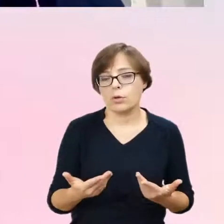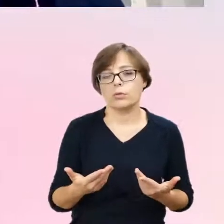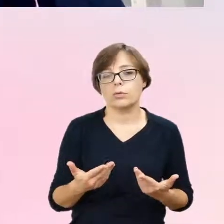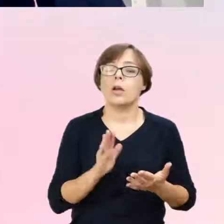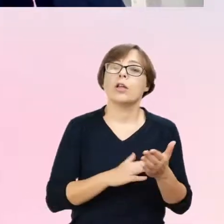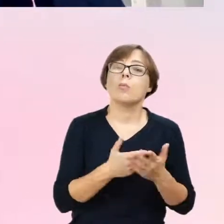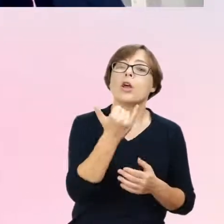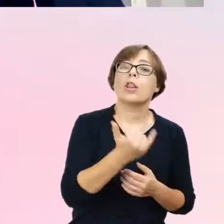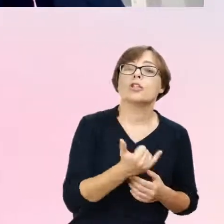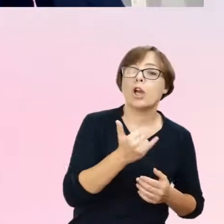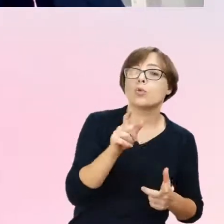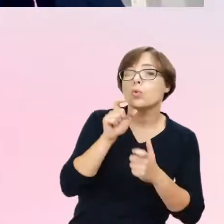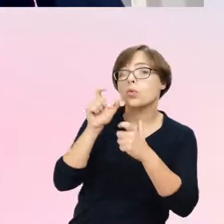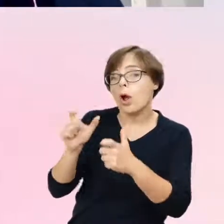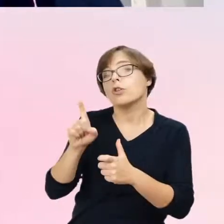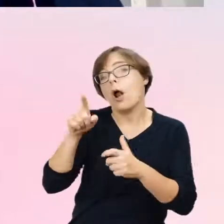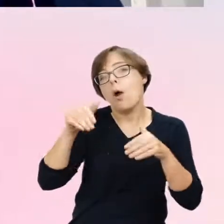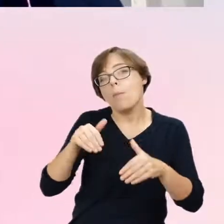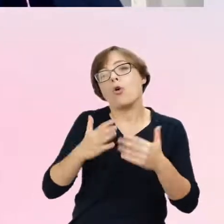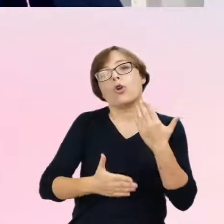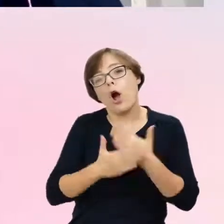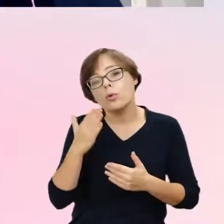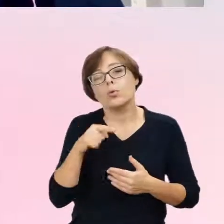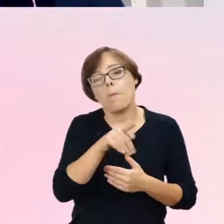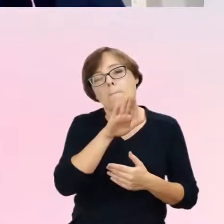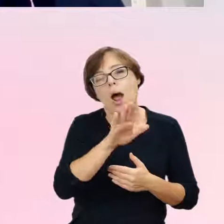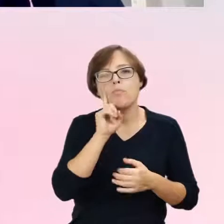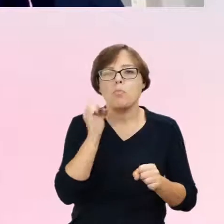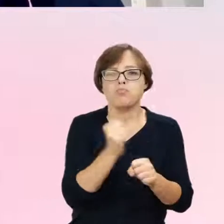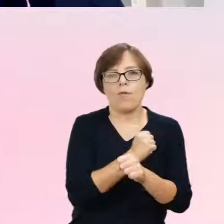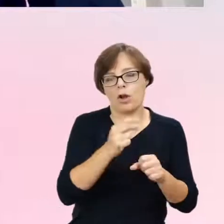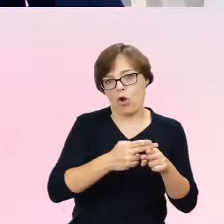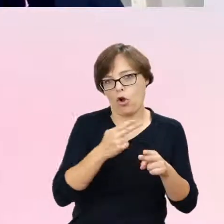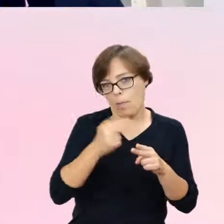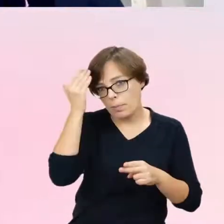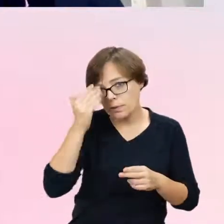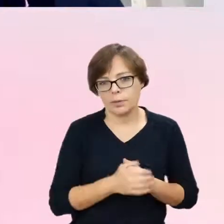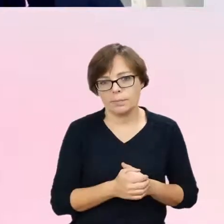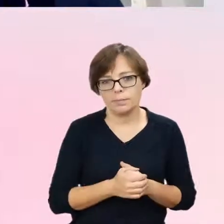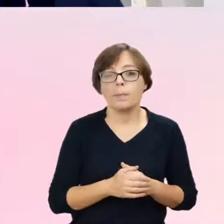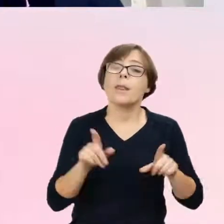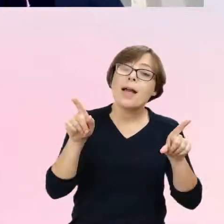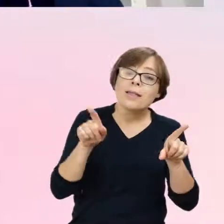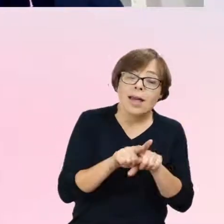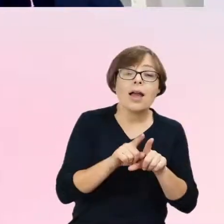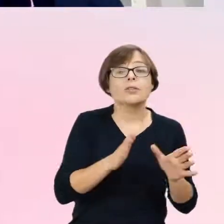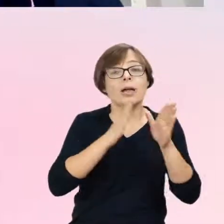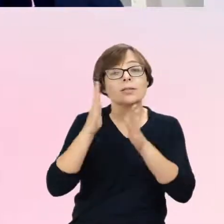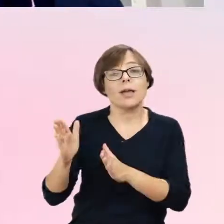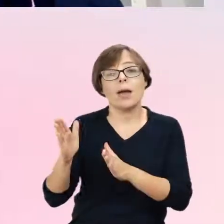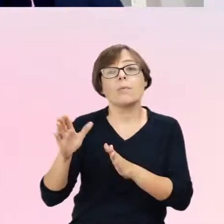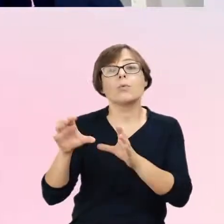zgłasza się dziecko, nie wynika z poważnych na przykład zaburzeń psychicznych. Jeszcze inną perspektywę będą mieć rodzice. Tutaj